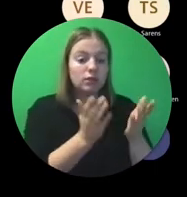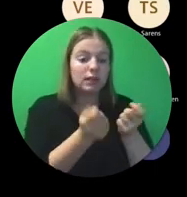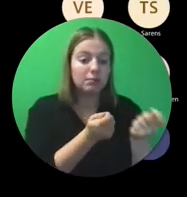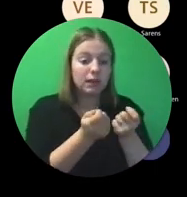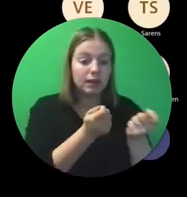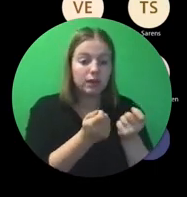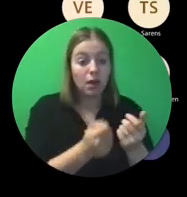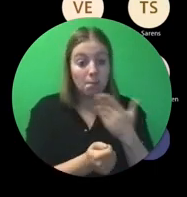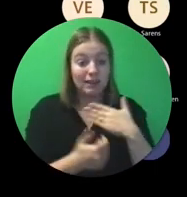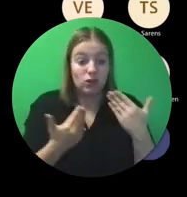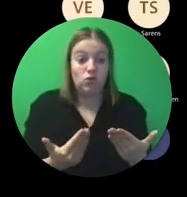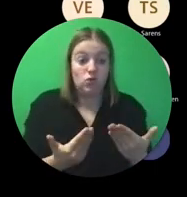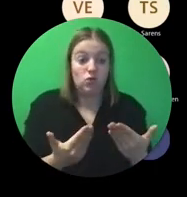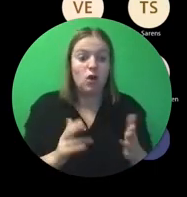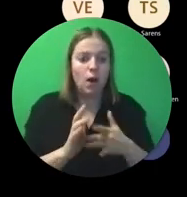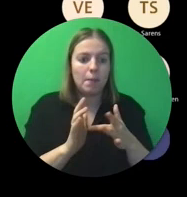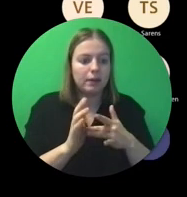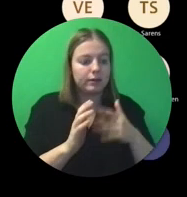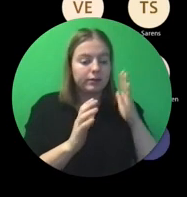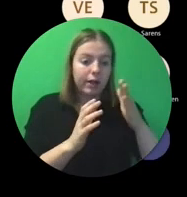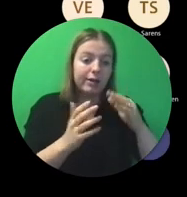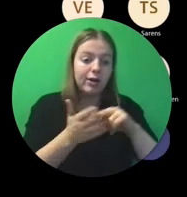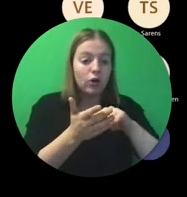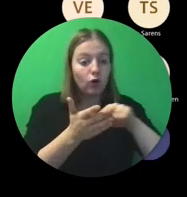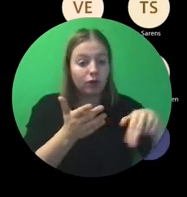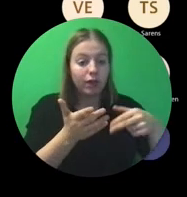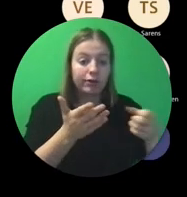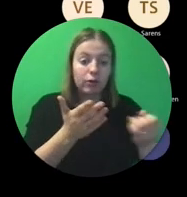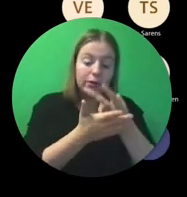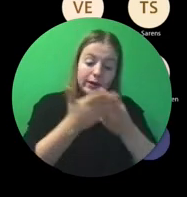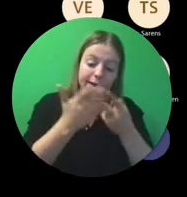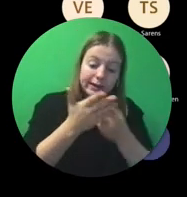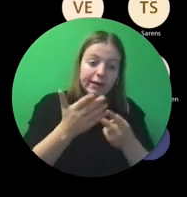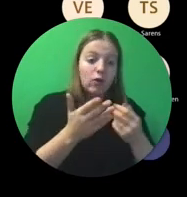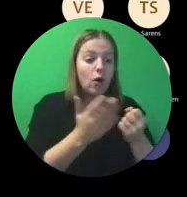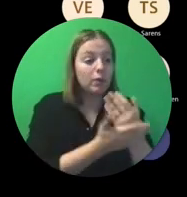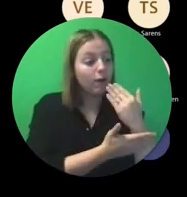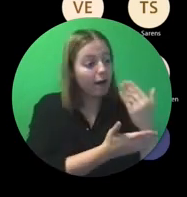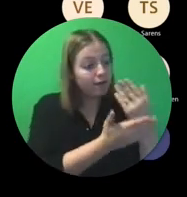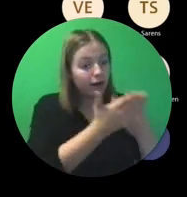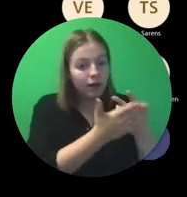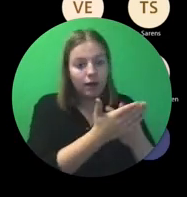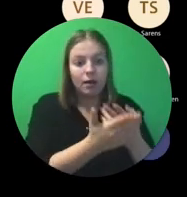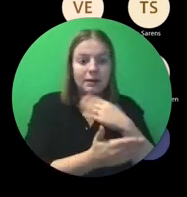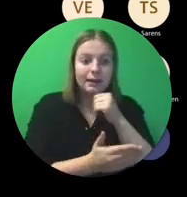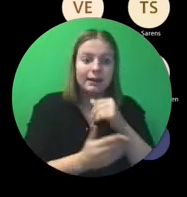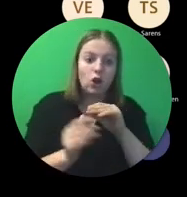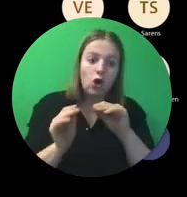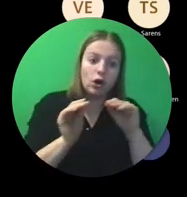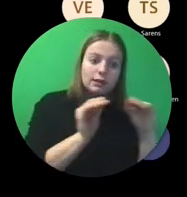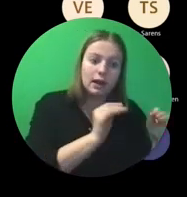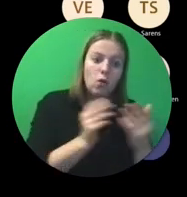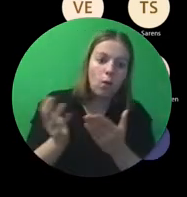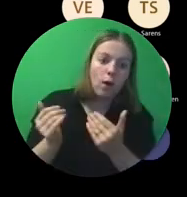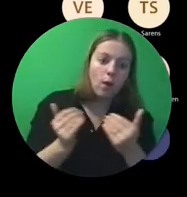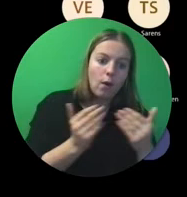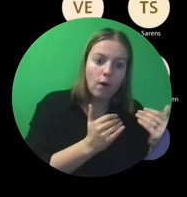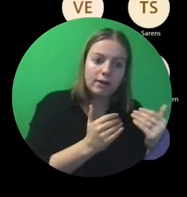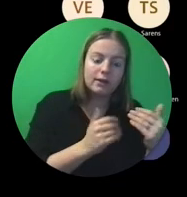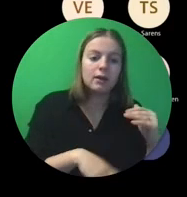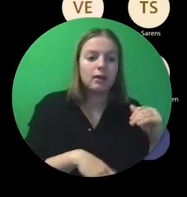je gaat dat toch in, als je uw contract bekijkt en zo, die aanvraag er nog eens bij pakken, wacht daar niet te lang mee, dat we niet